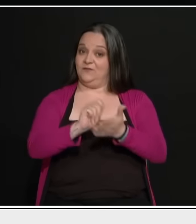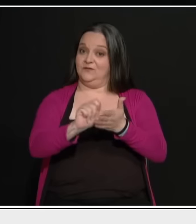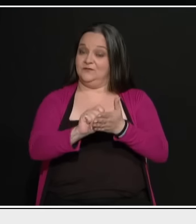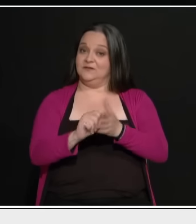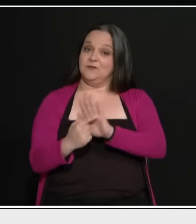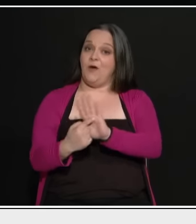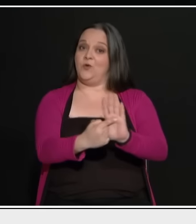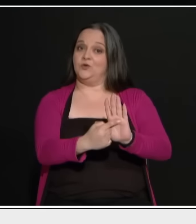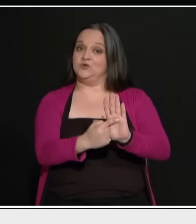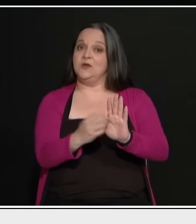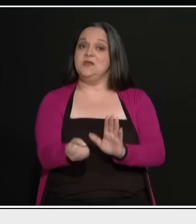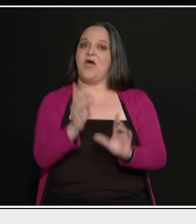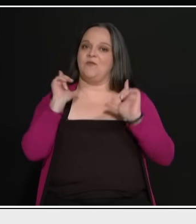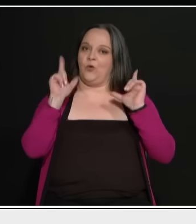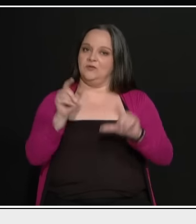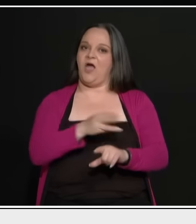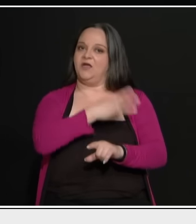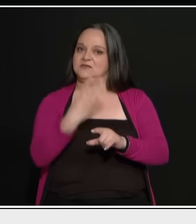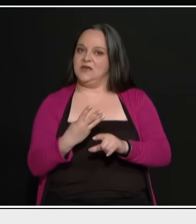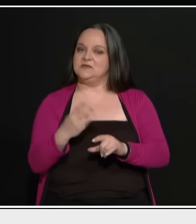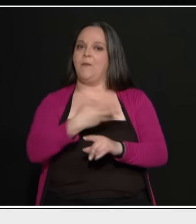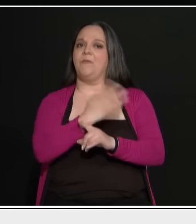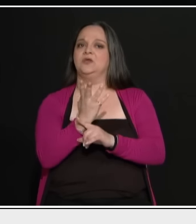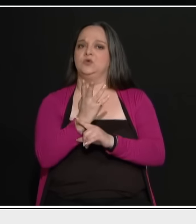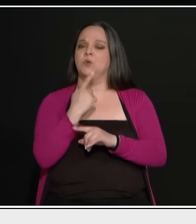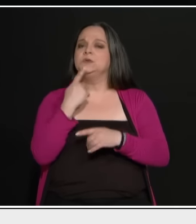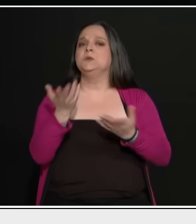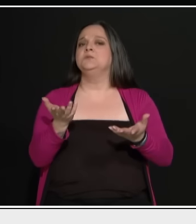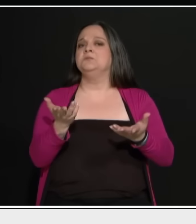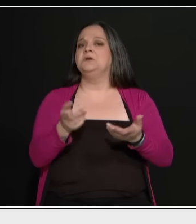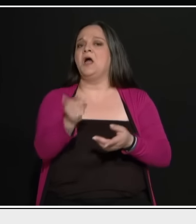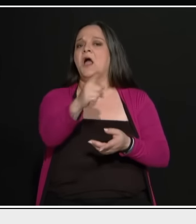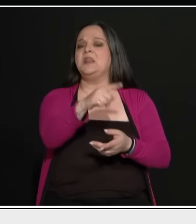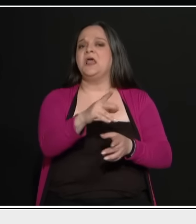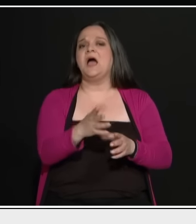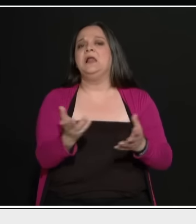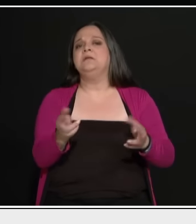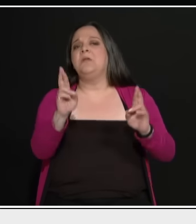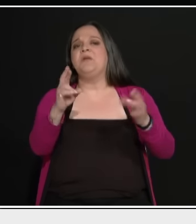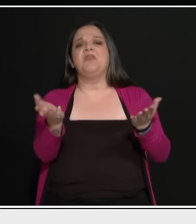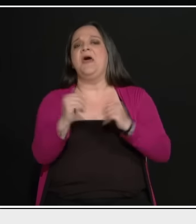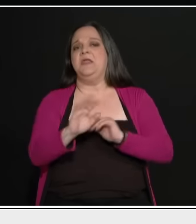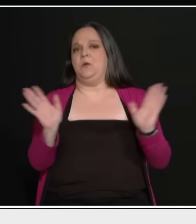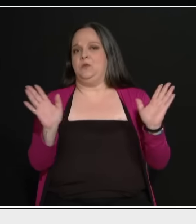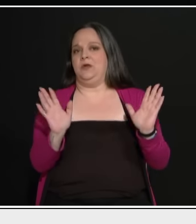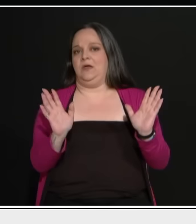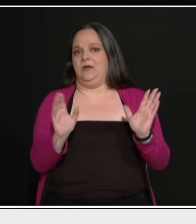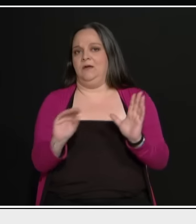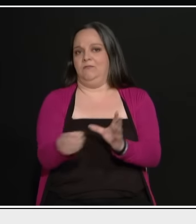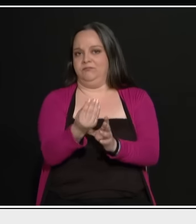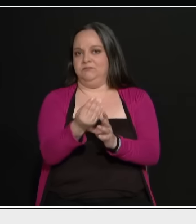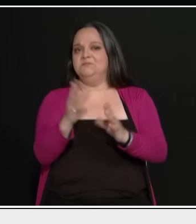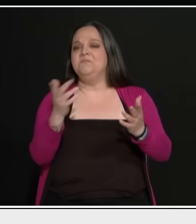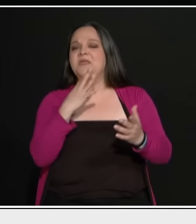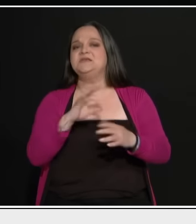ΣΥΡΙΖΑ, ΠΑΣΟΚ, σου λέει ότι οι άλλοι δεν μπαίνουν. Γιατί να πάω. Το πάνε έτσι ότι χάνεις το ενδιαφέρον σου για κάτι άλλο.